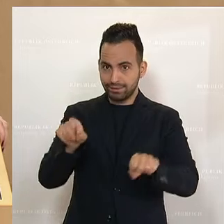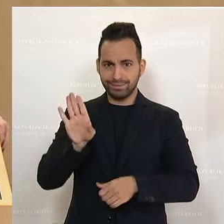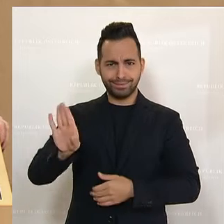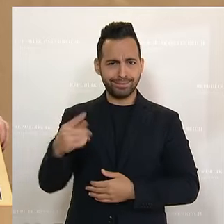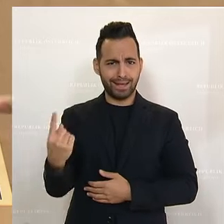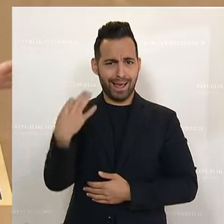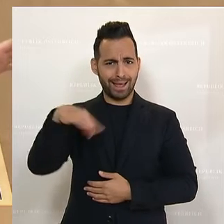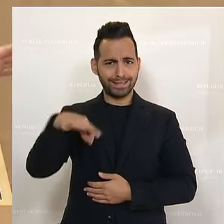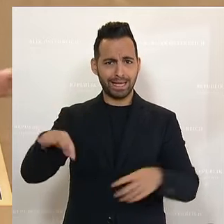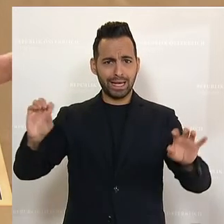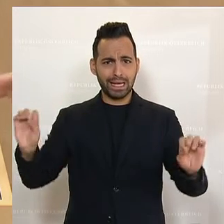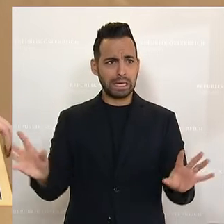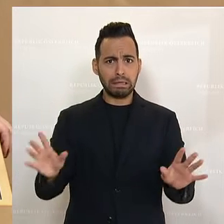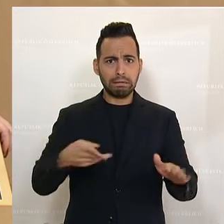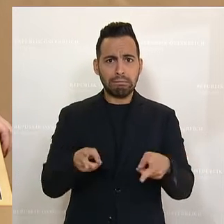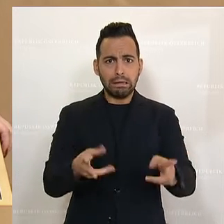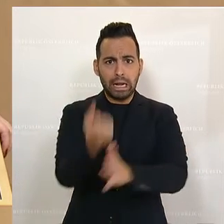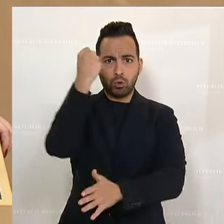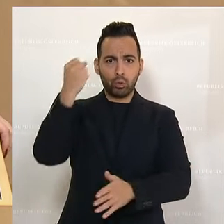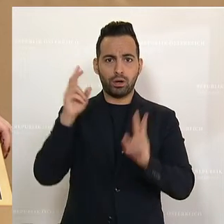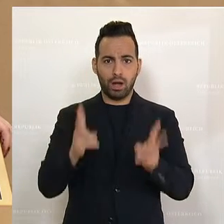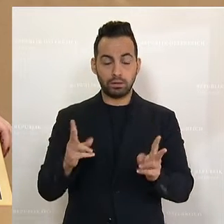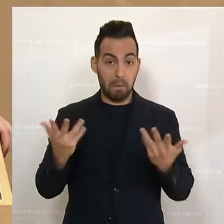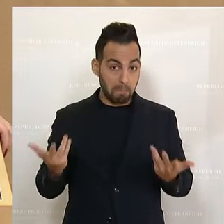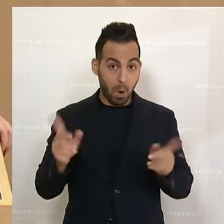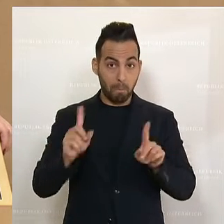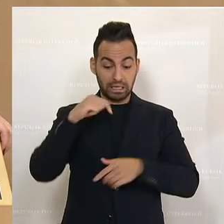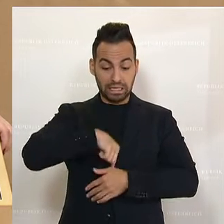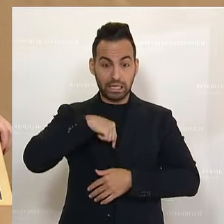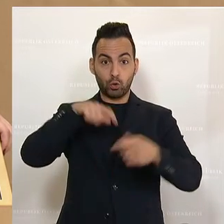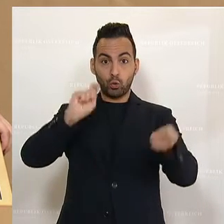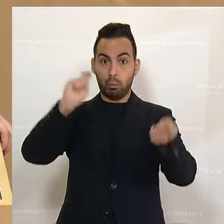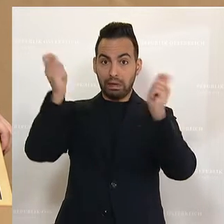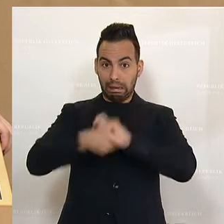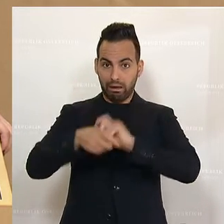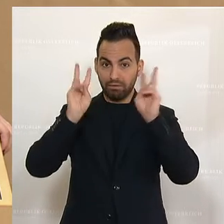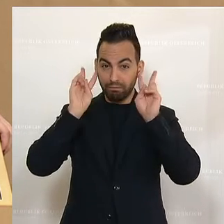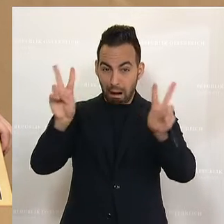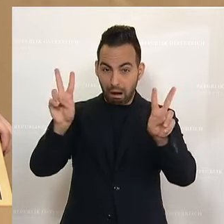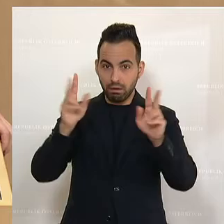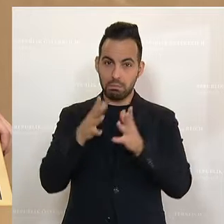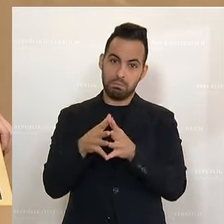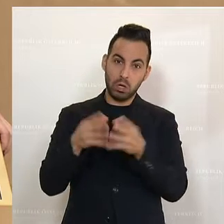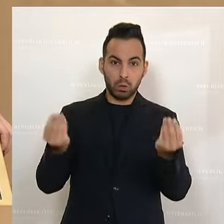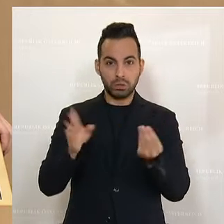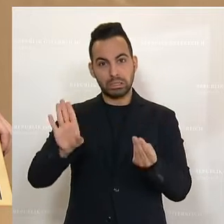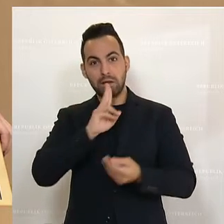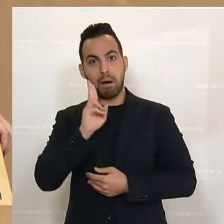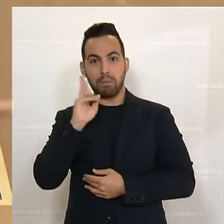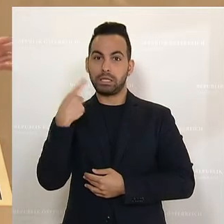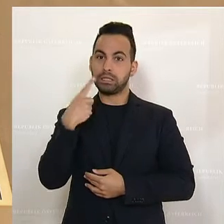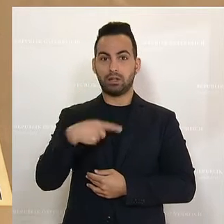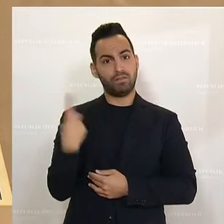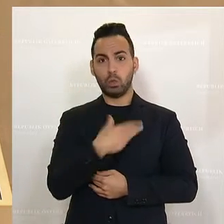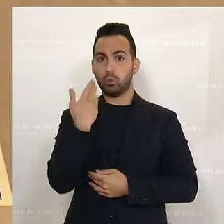Rettungsweg ist, es ist fraglich und ob man von innerer Umkehr sprechen kann, nur weil seine Mama gesagt hat, so haben wir dich nicht